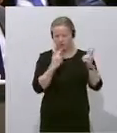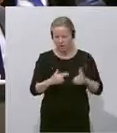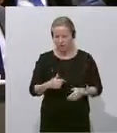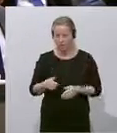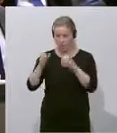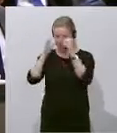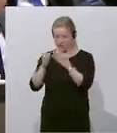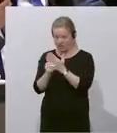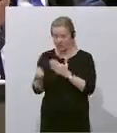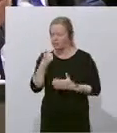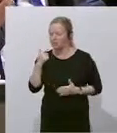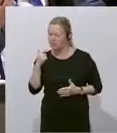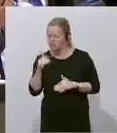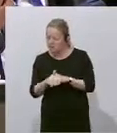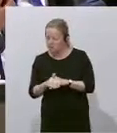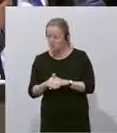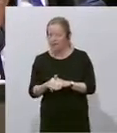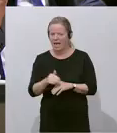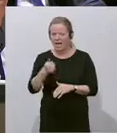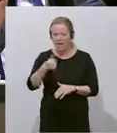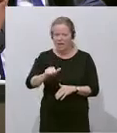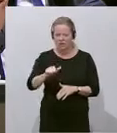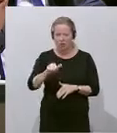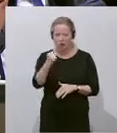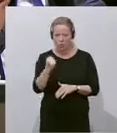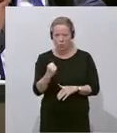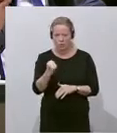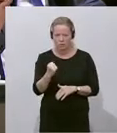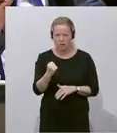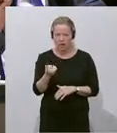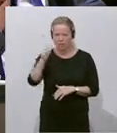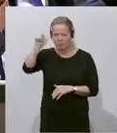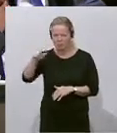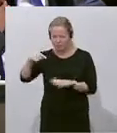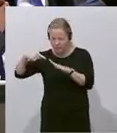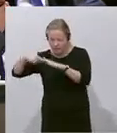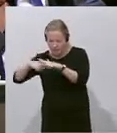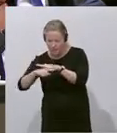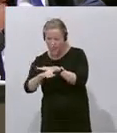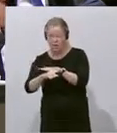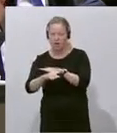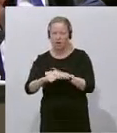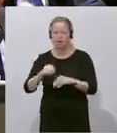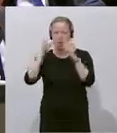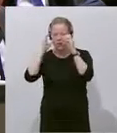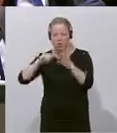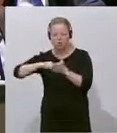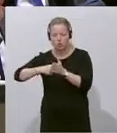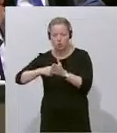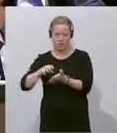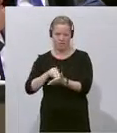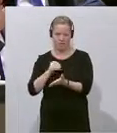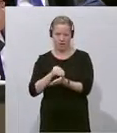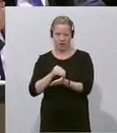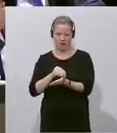ÖVP stellen fest am 11. August, da ist wer eingedrungen mit Schlüsseln, und zwar mit ÖVP-Schlüsseln, mit den